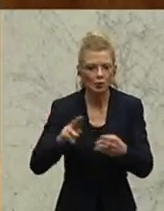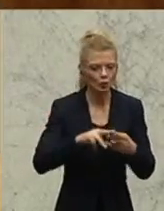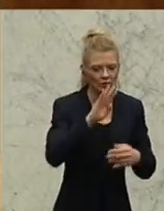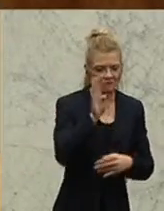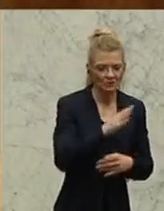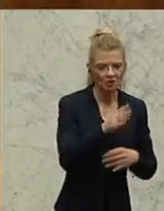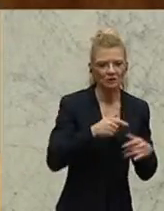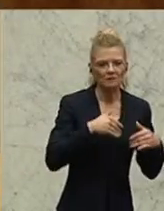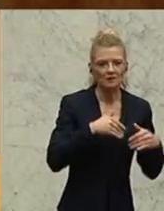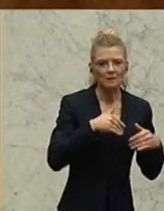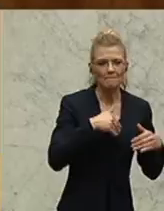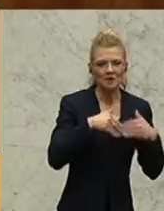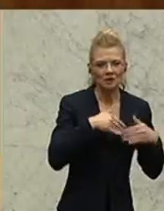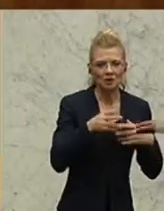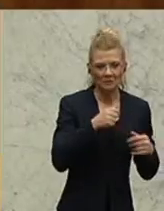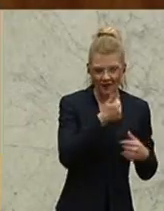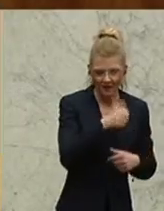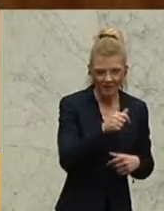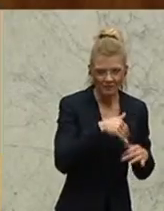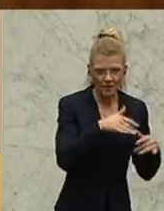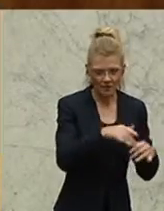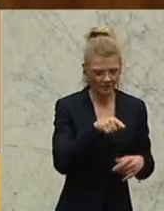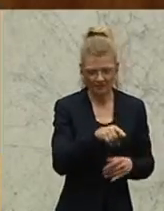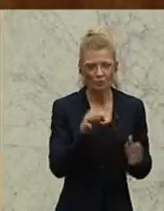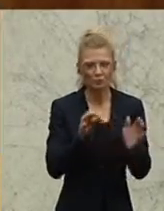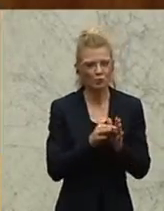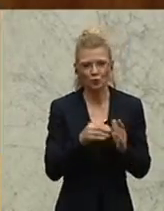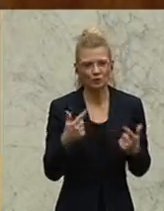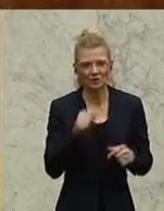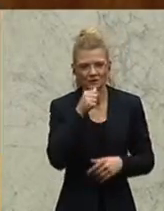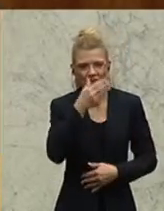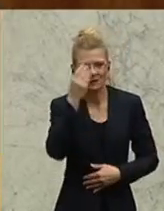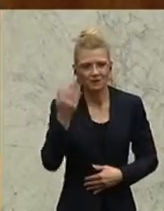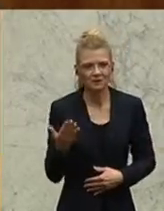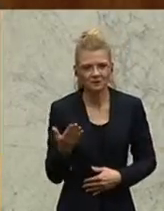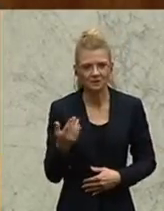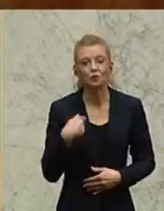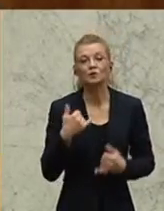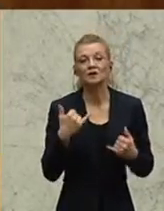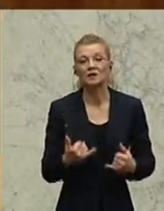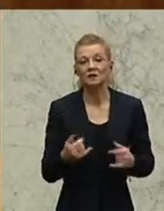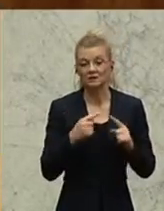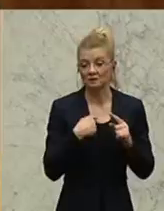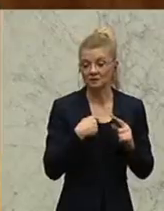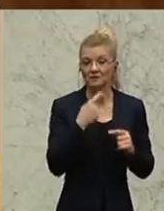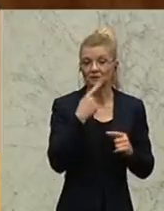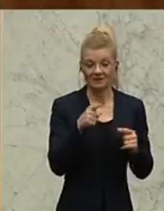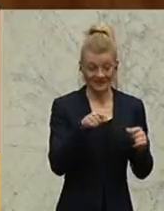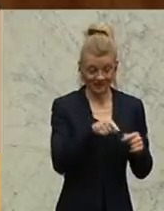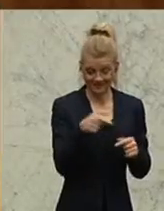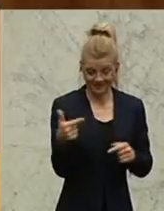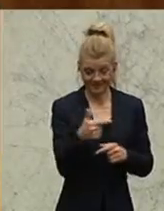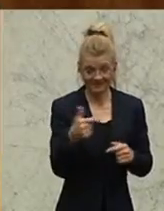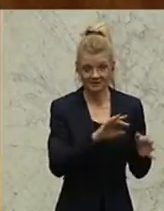etwa 11 Millionen. Dann ist das schon ein Punkt, den man nicht außer Acht lassen kann. Und jetzt möchte ich den Bogen zerspannen auch zur Registrierkassenpflicht.